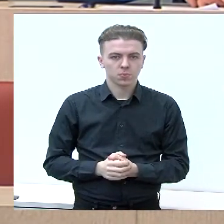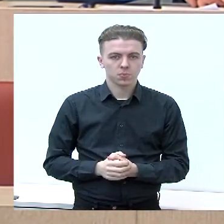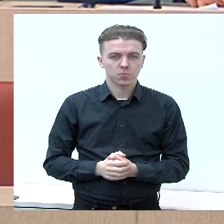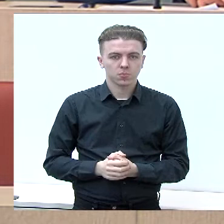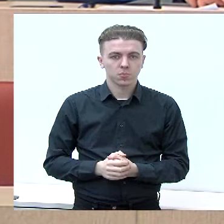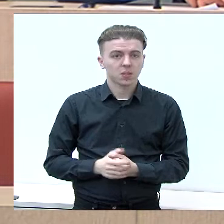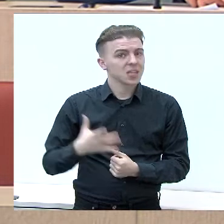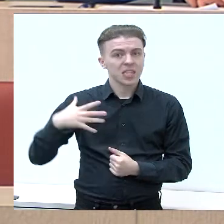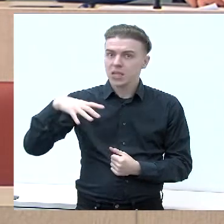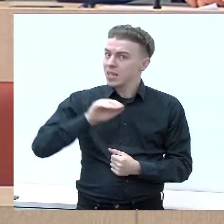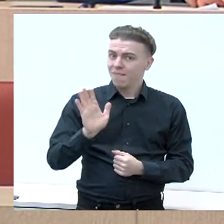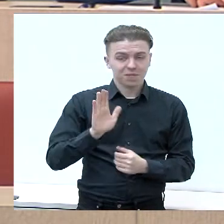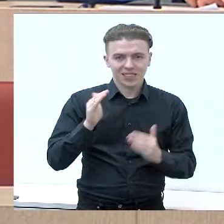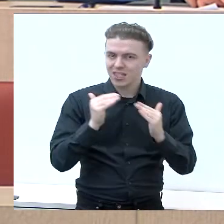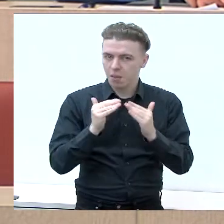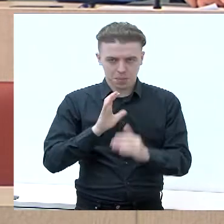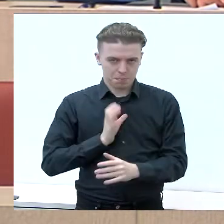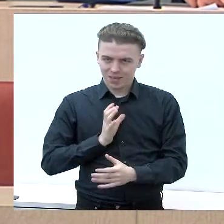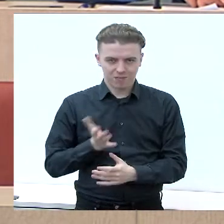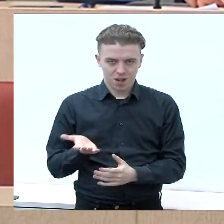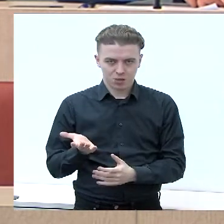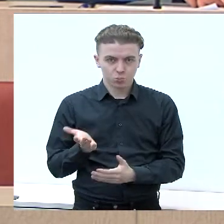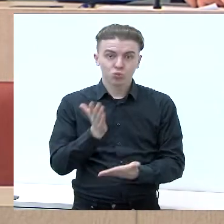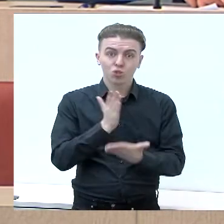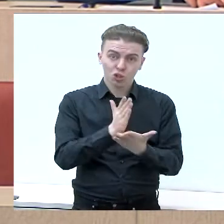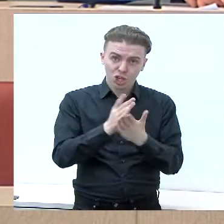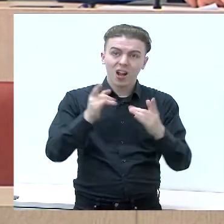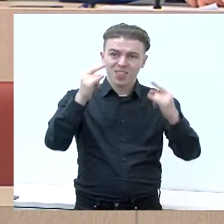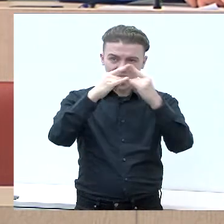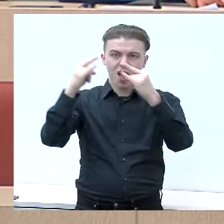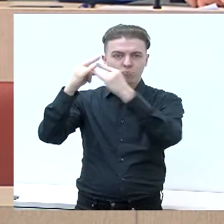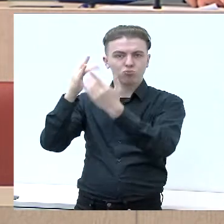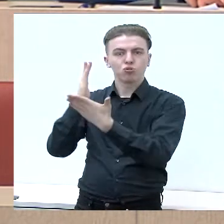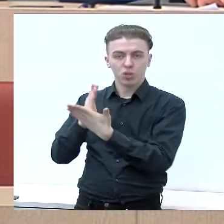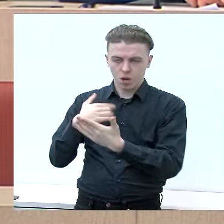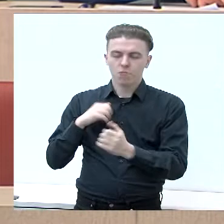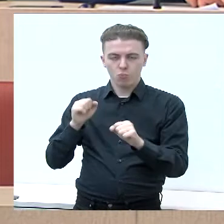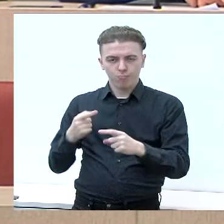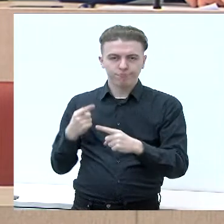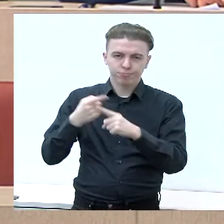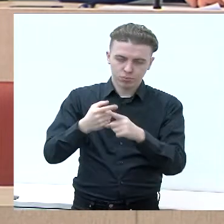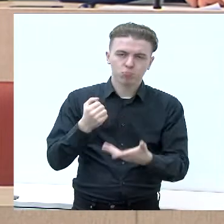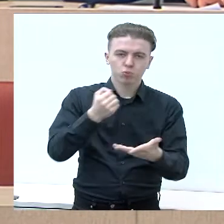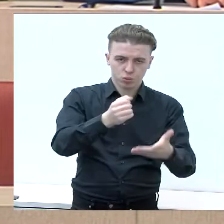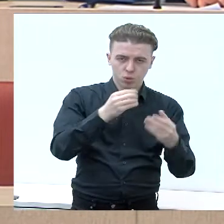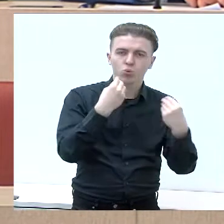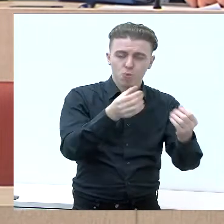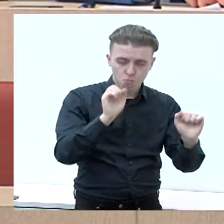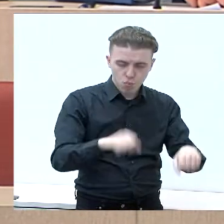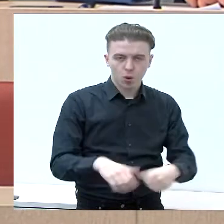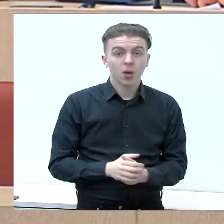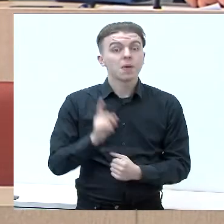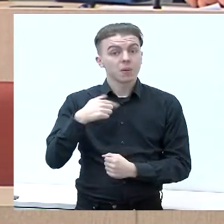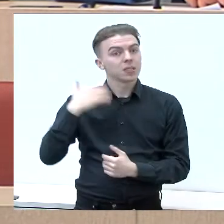Ne visi namai yra privatūs, yra namų, kuriuose galime ir mes savo lėšas įdėti, tačiau mes